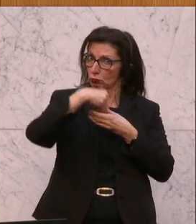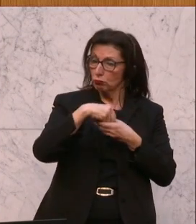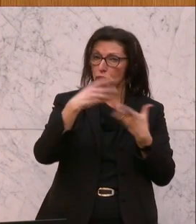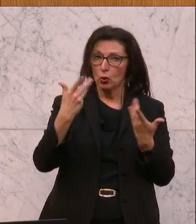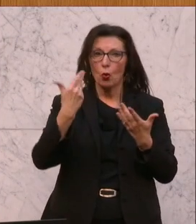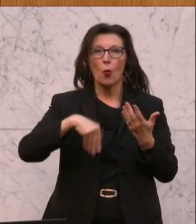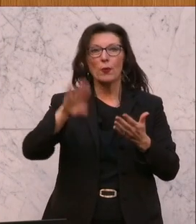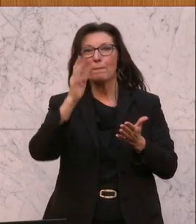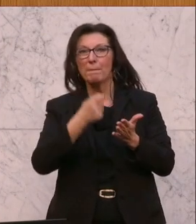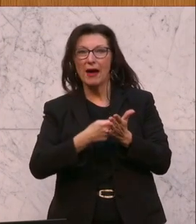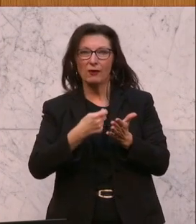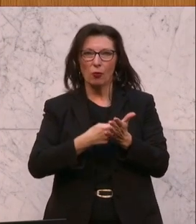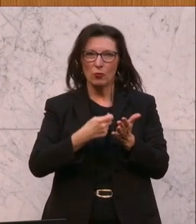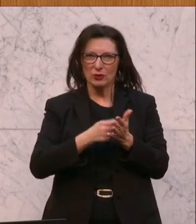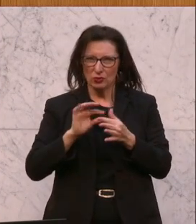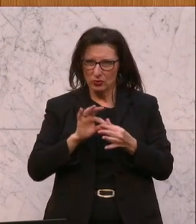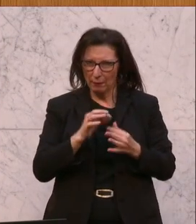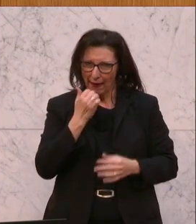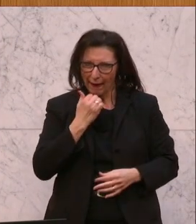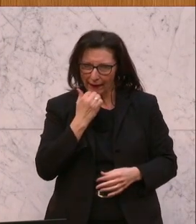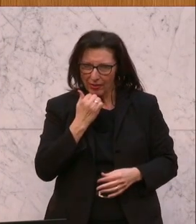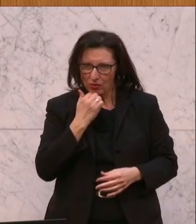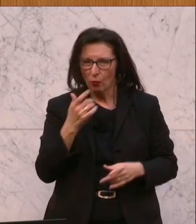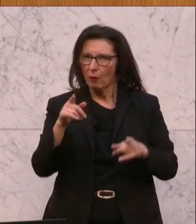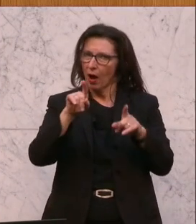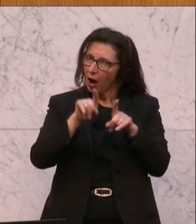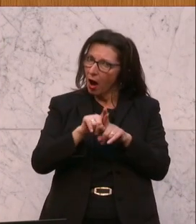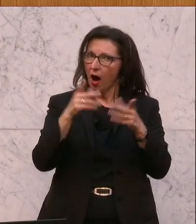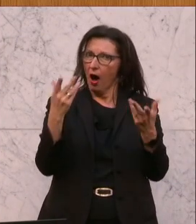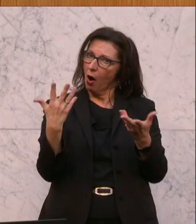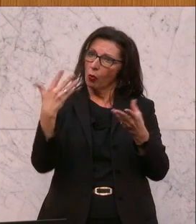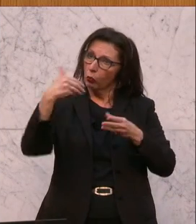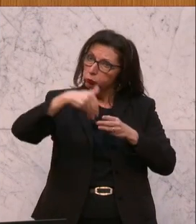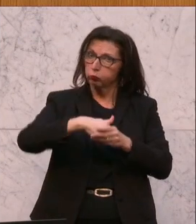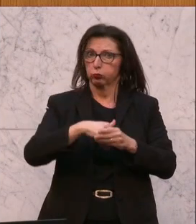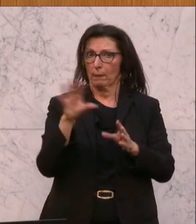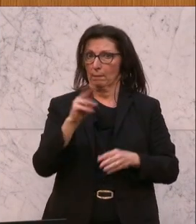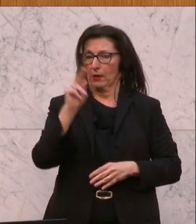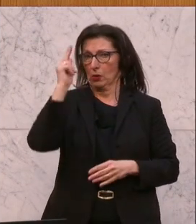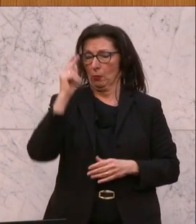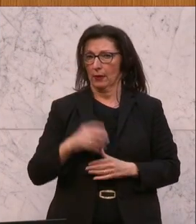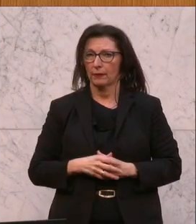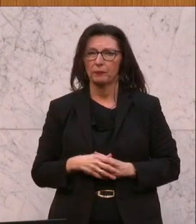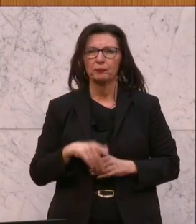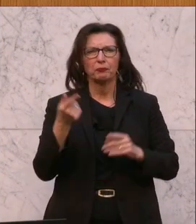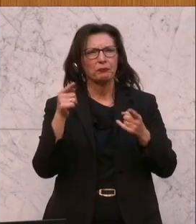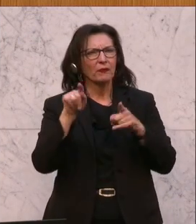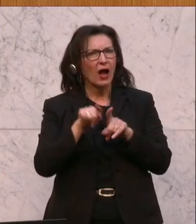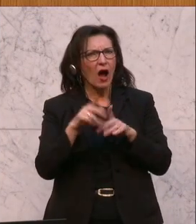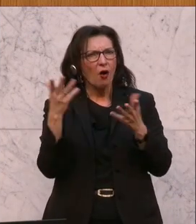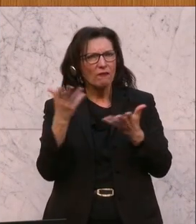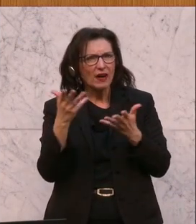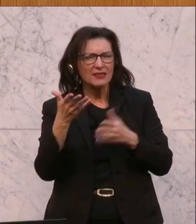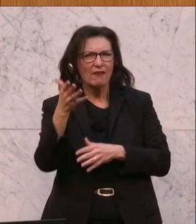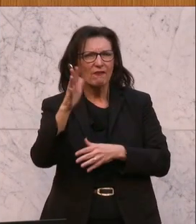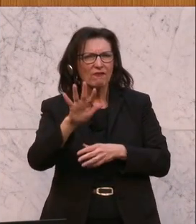vor allem im Bereich des Wohnungseigentums hier berücksichtigt werden. Darüber hinaus sollen besondere Härtefälle